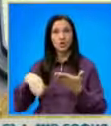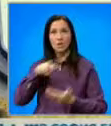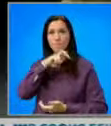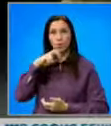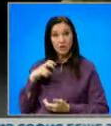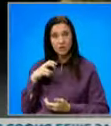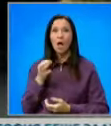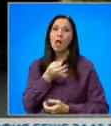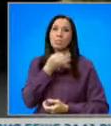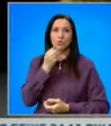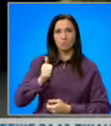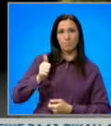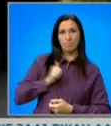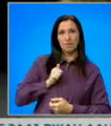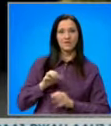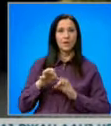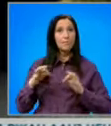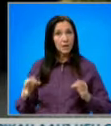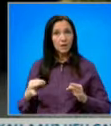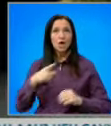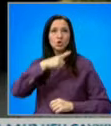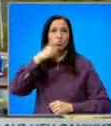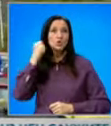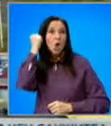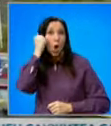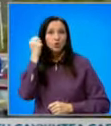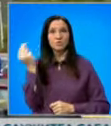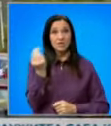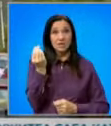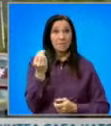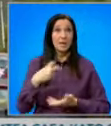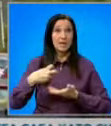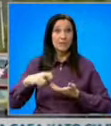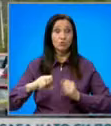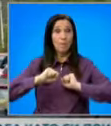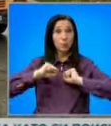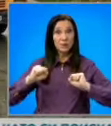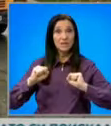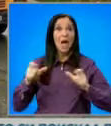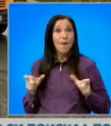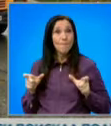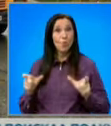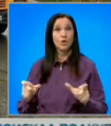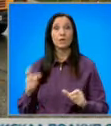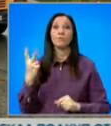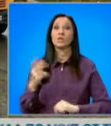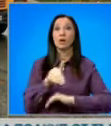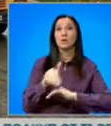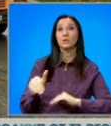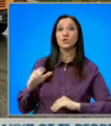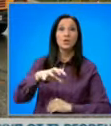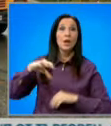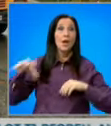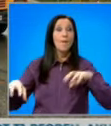полицията за да осигурят спазване на мярката. Стотици косовски сърби излязоха на протест и блокираха двата гранични пункта